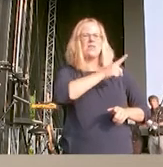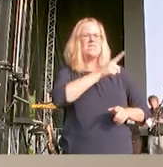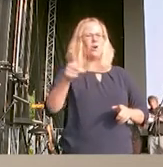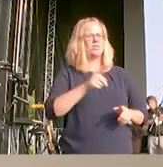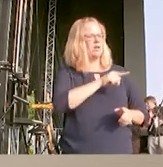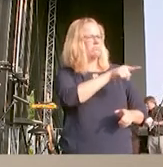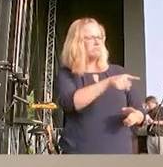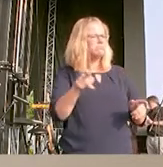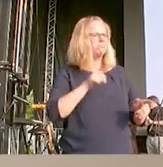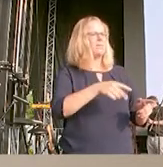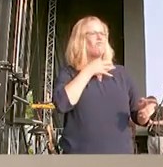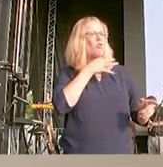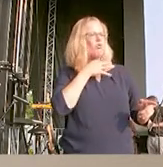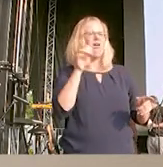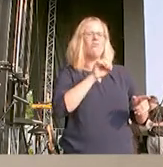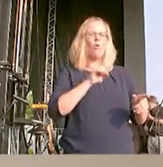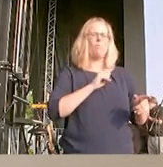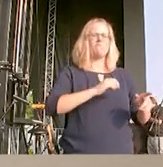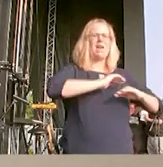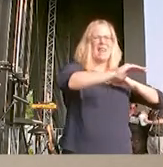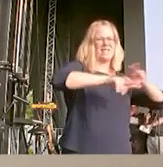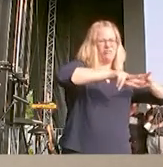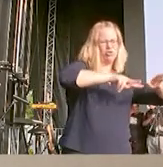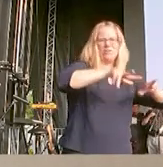vielen Gebieten nicht mehr möglich ist.